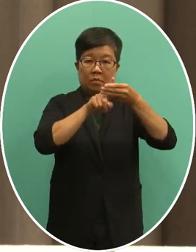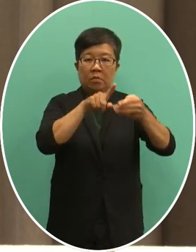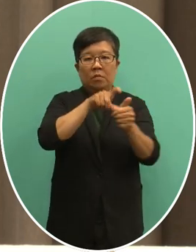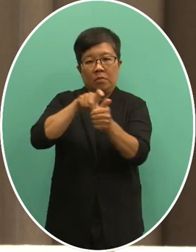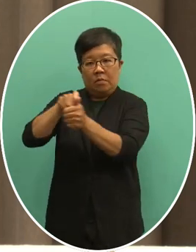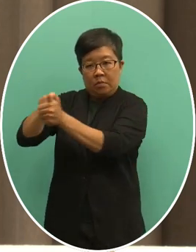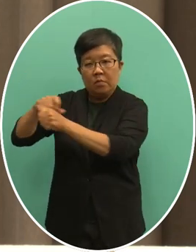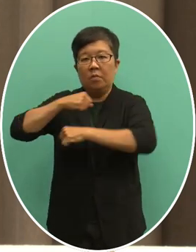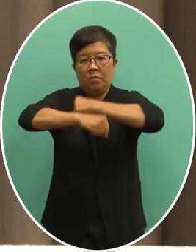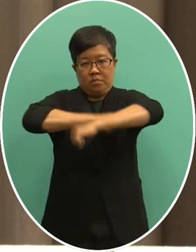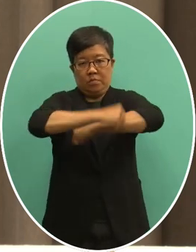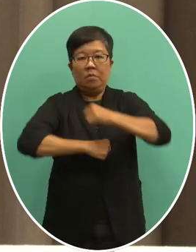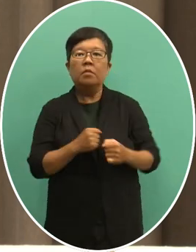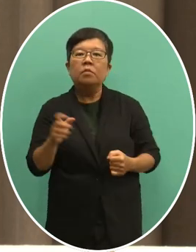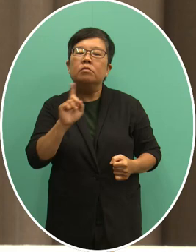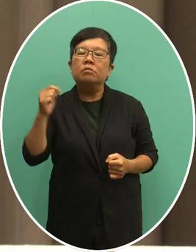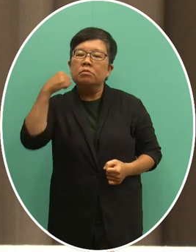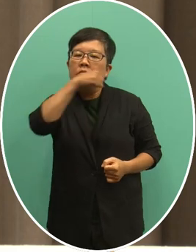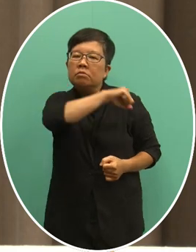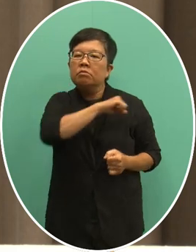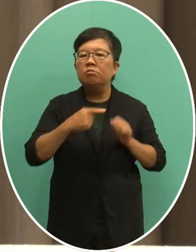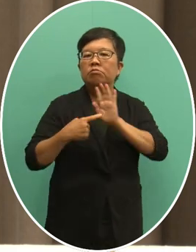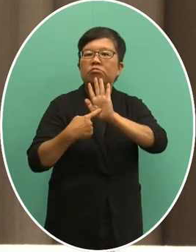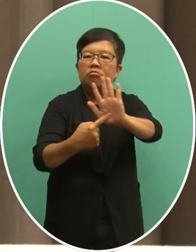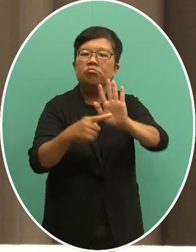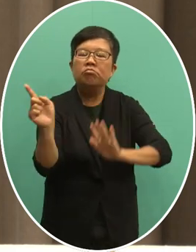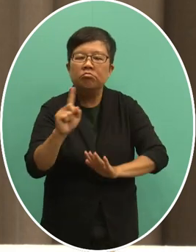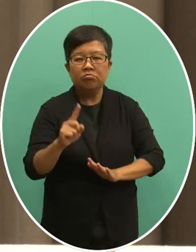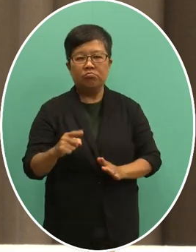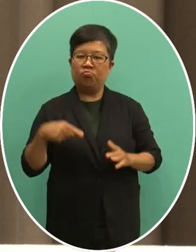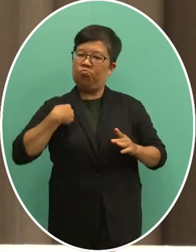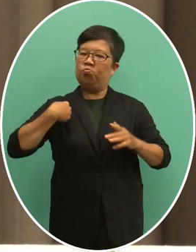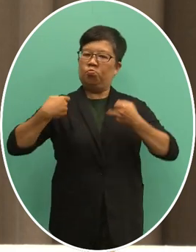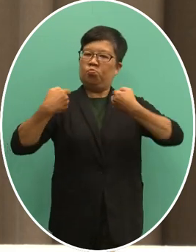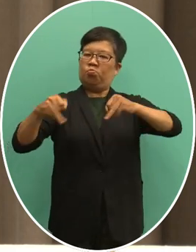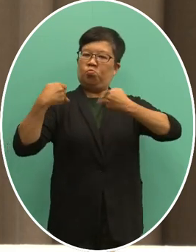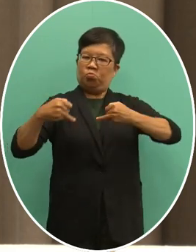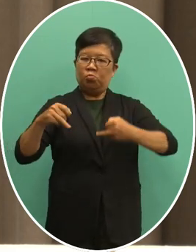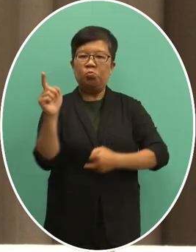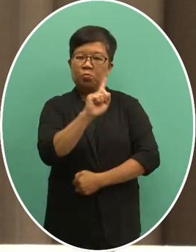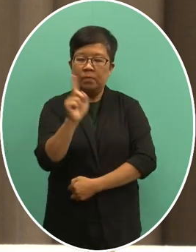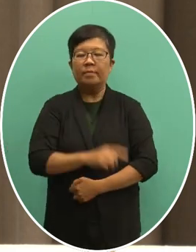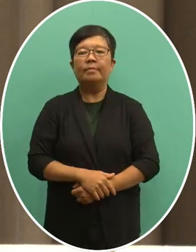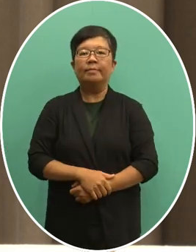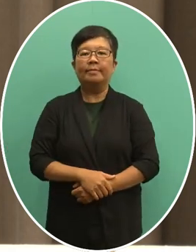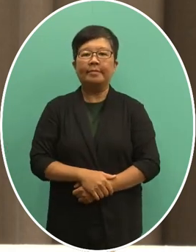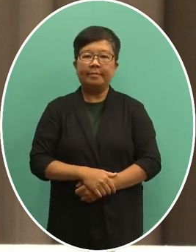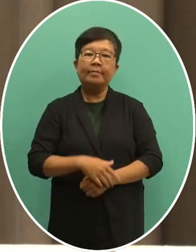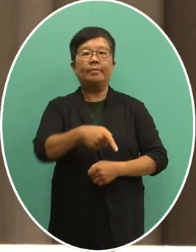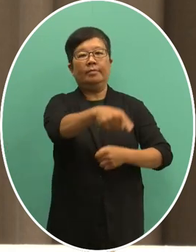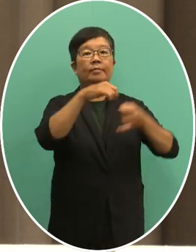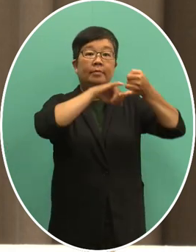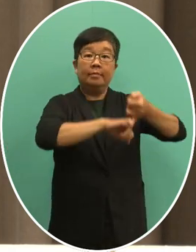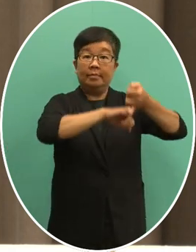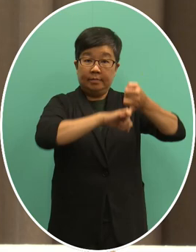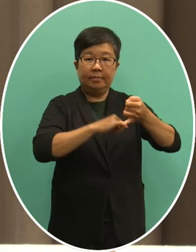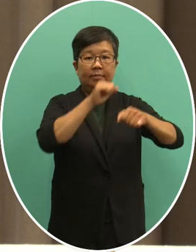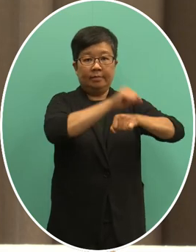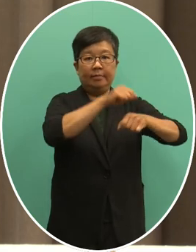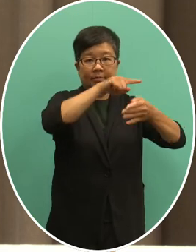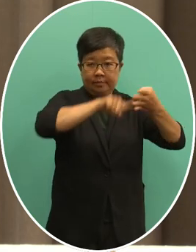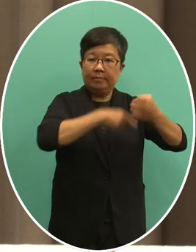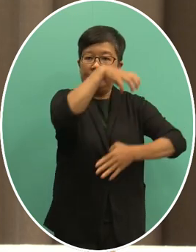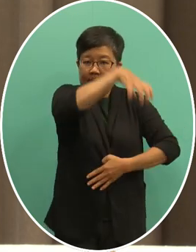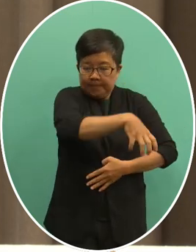分享我国在这些领域的发展我们的成就以及关切驻纽约办事处也将进行